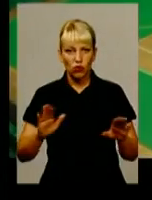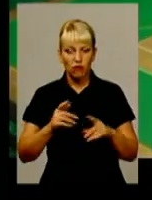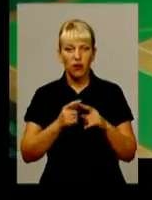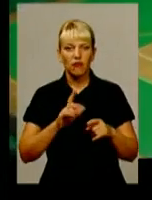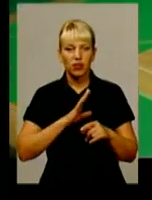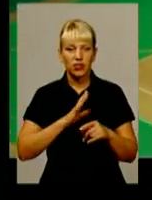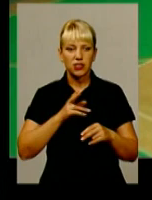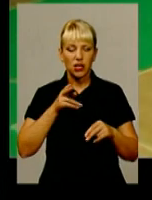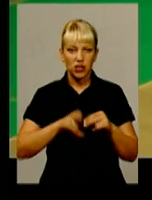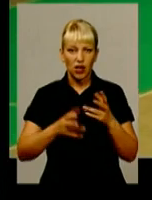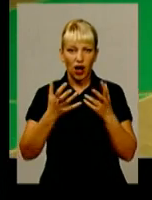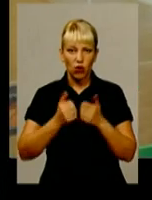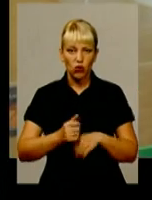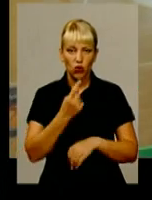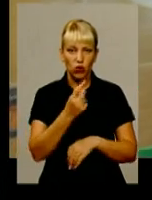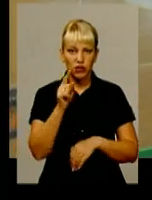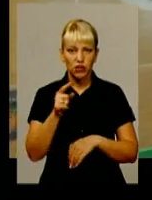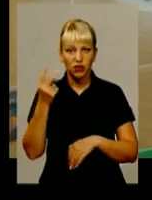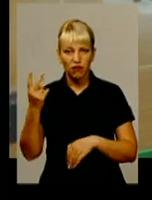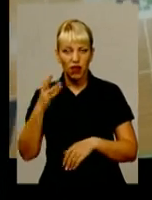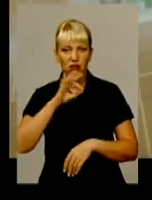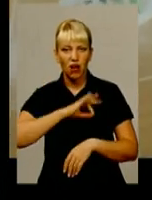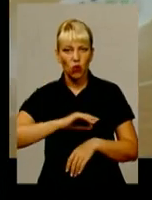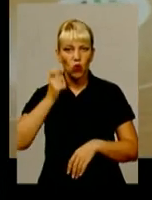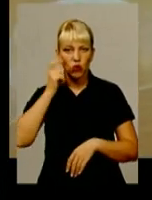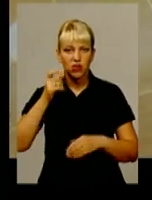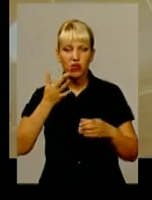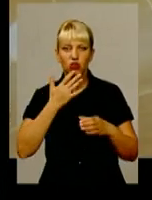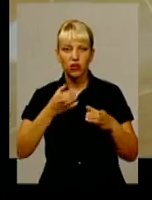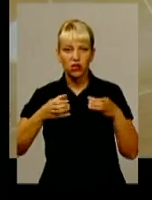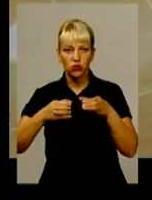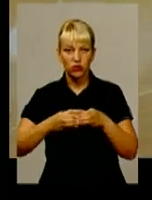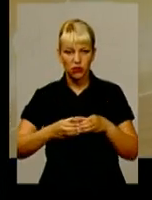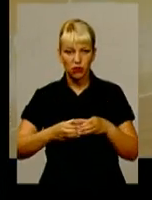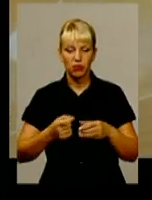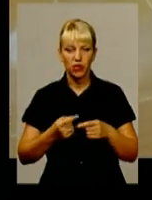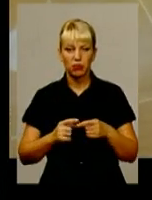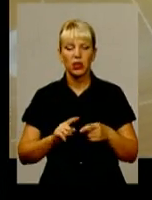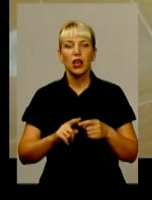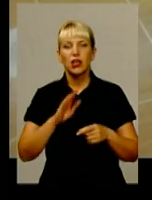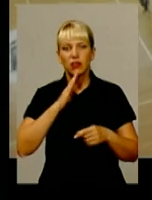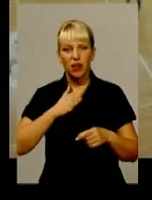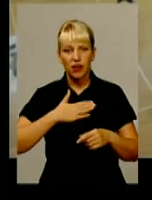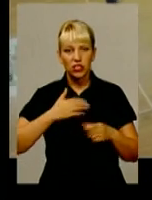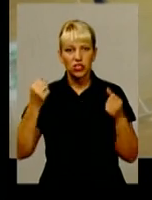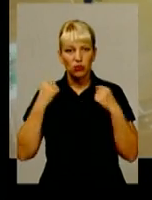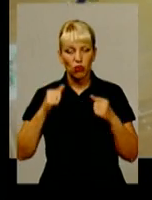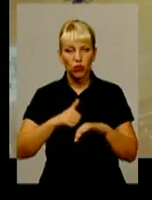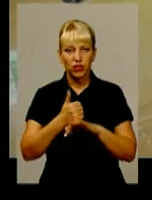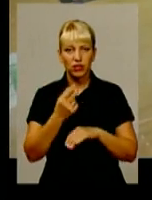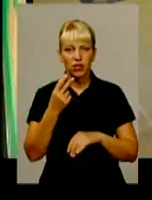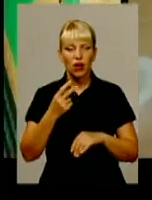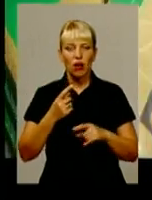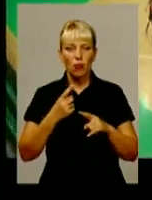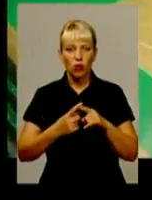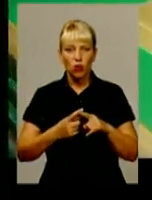рахунком 1-2 на користь української збірної. Таким чином, за підсумками групового етапу «Спортлідер Плюс» посів другу позицію. Через це в фіналі змагався за